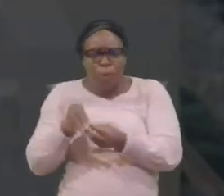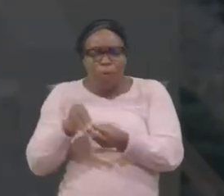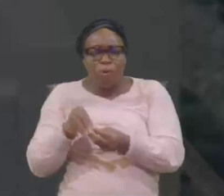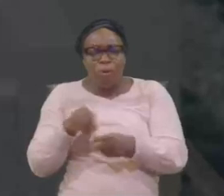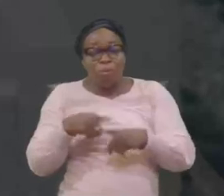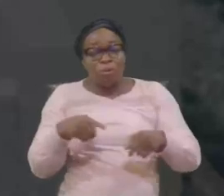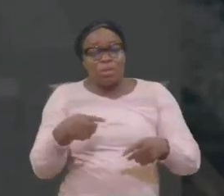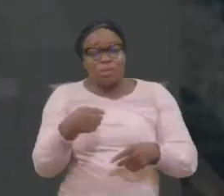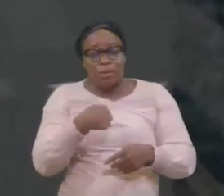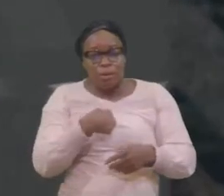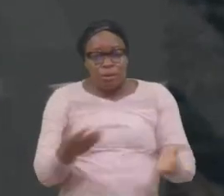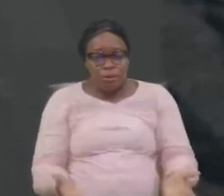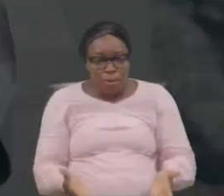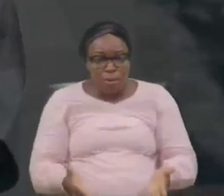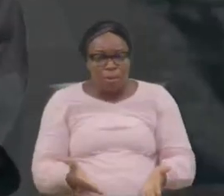Verset 18